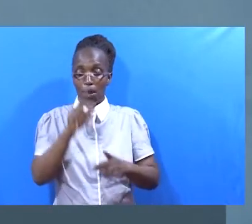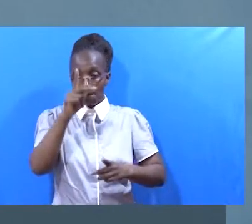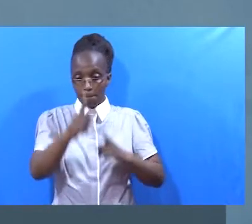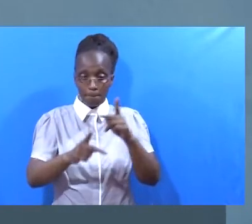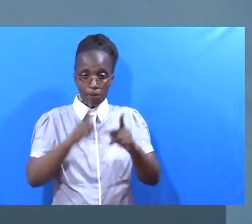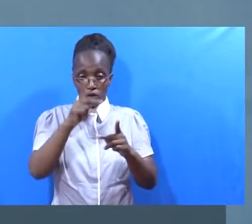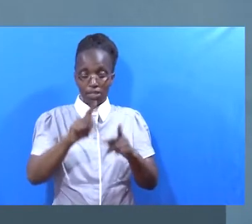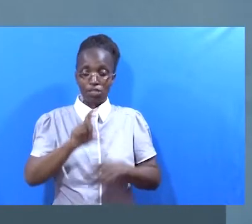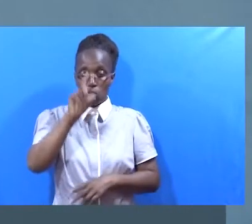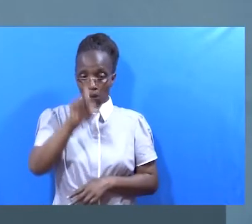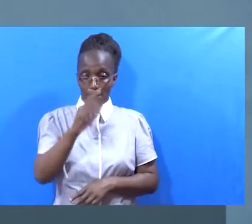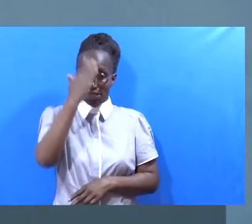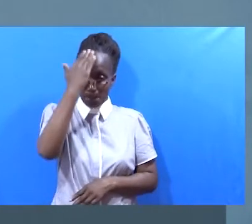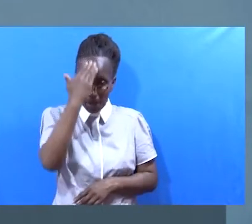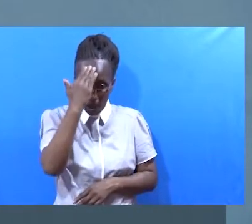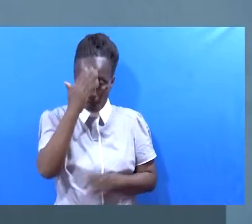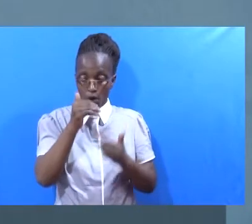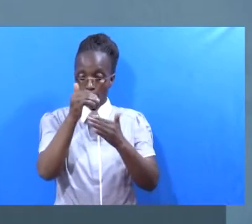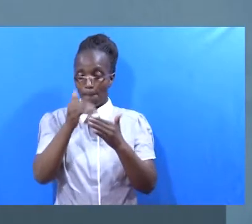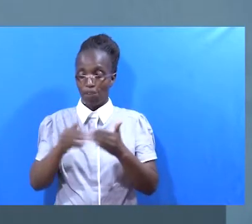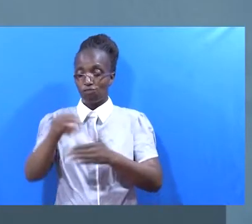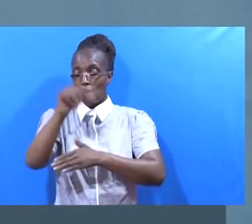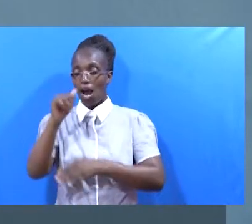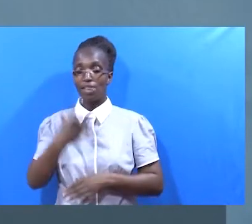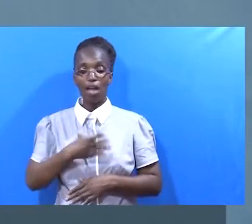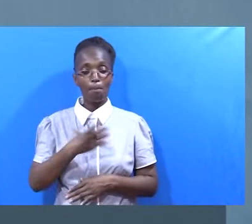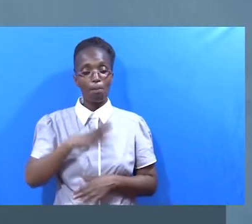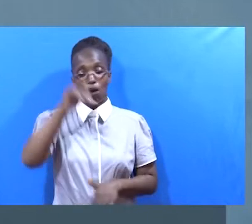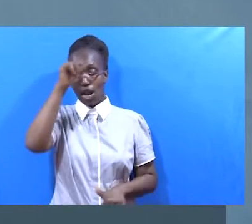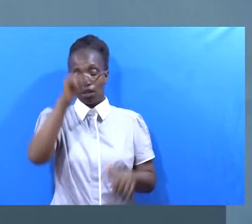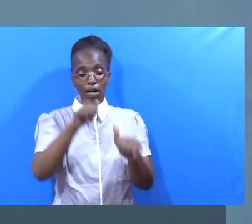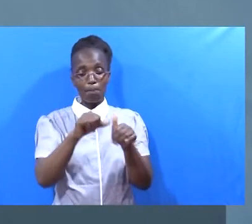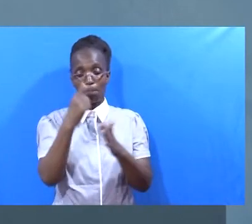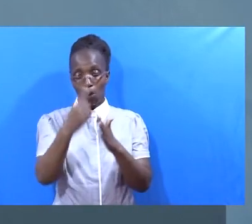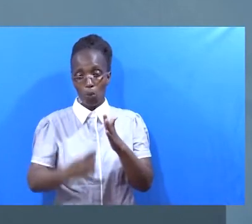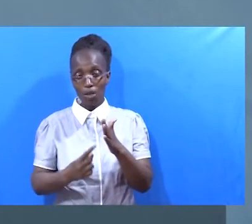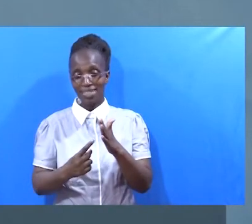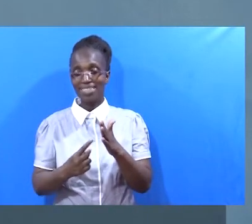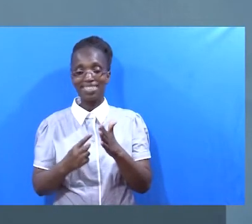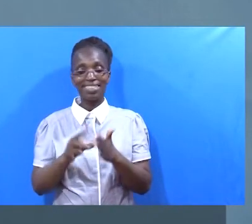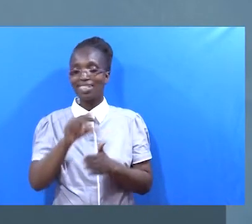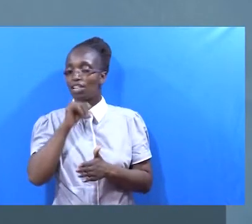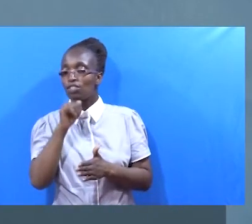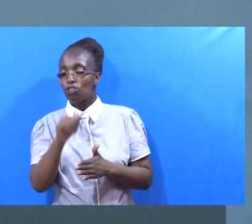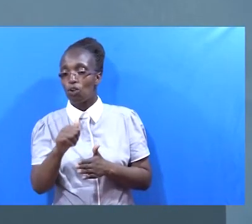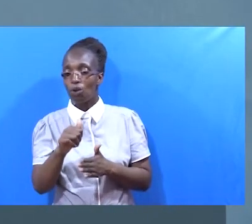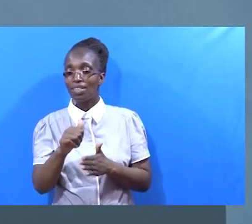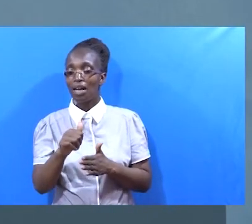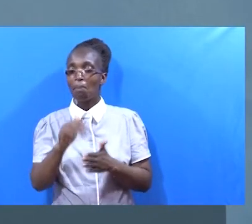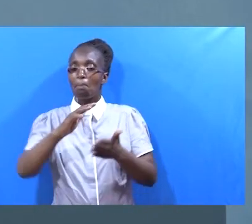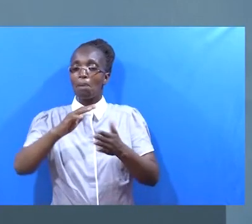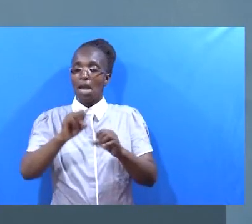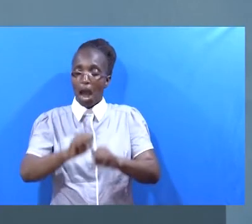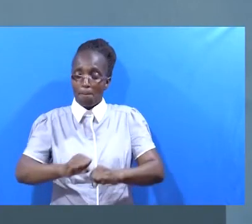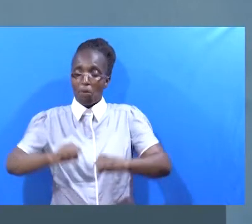Mpaka tunye nyeke Bele ya watu wale wengkini Na tukumbuke kwamba Kutumika sio nchia ya ukubwa